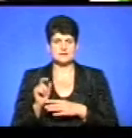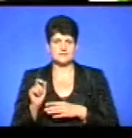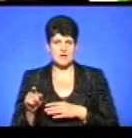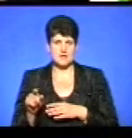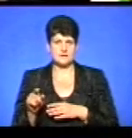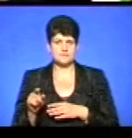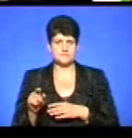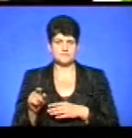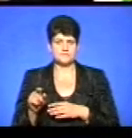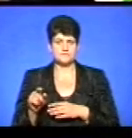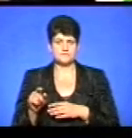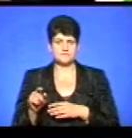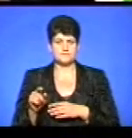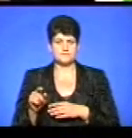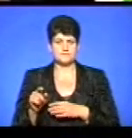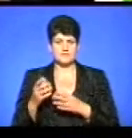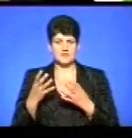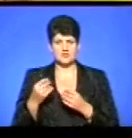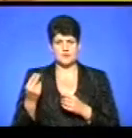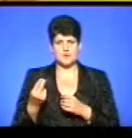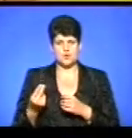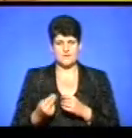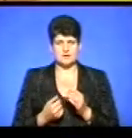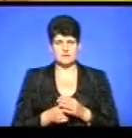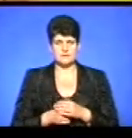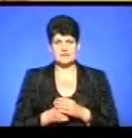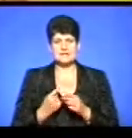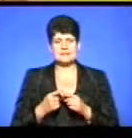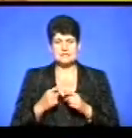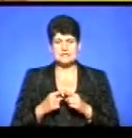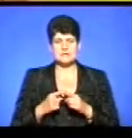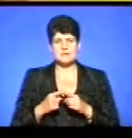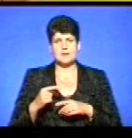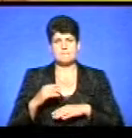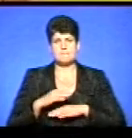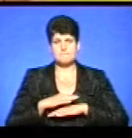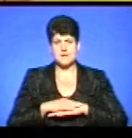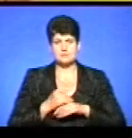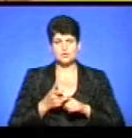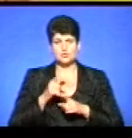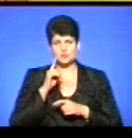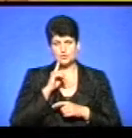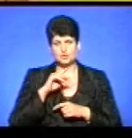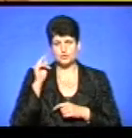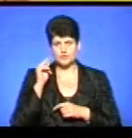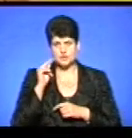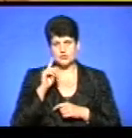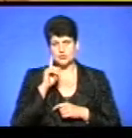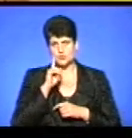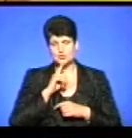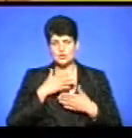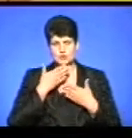ще малювати. За цим партами дуже зручно вчитися і дуже зручно